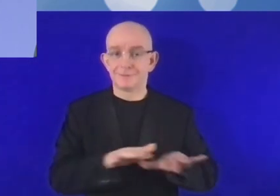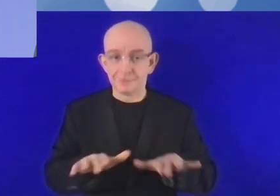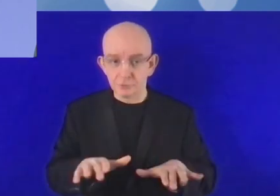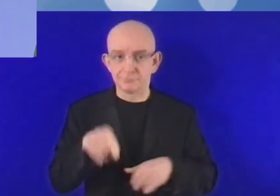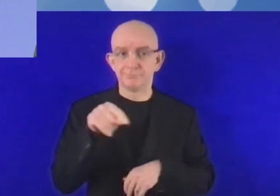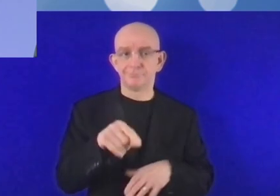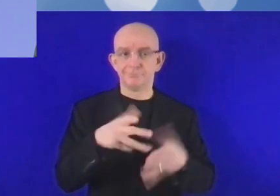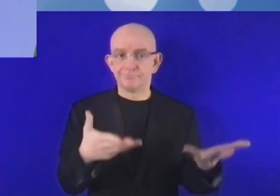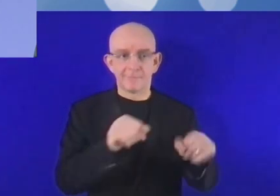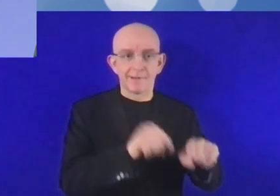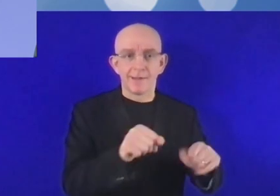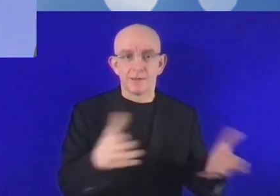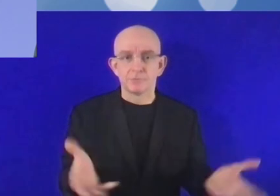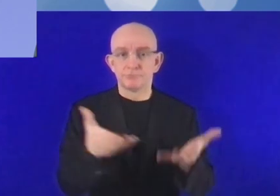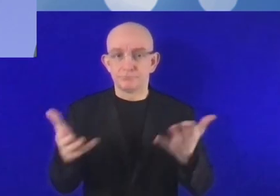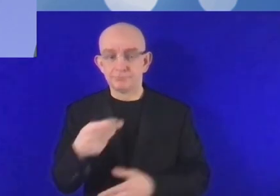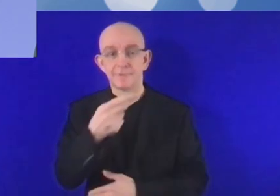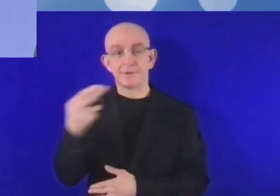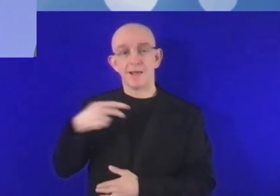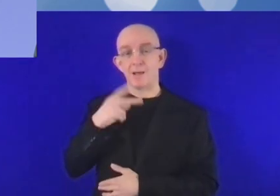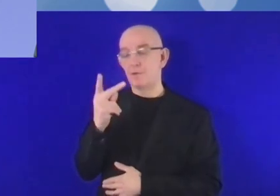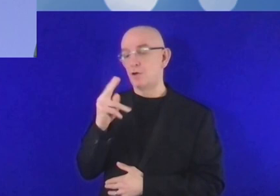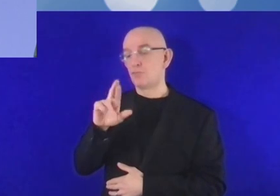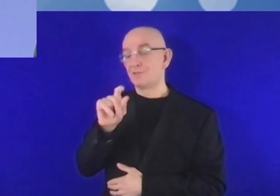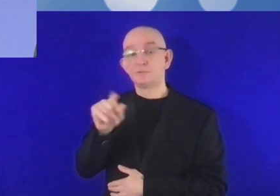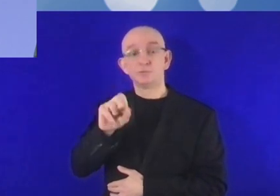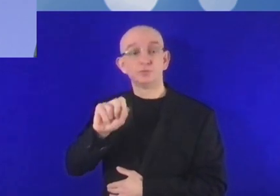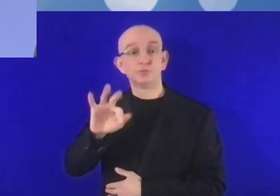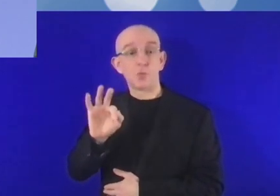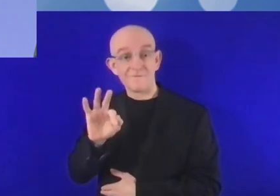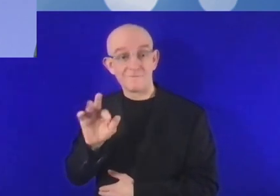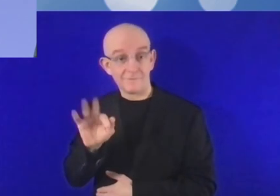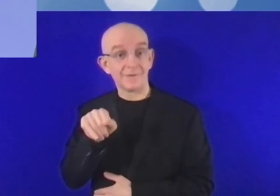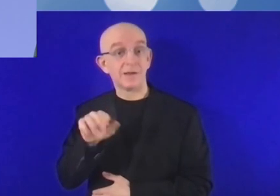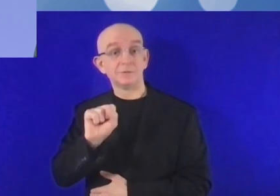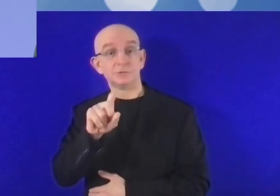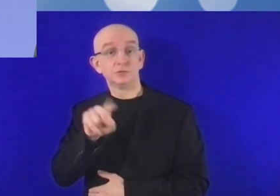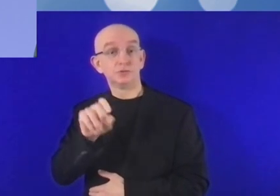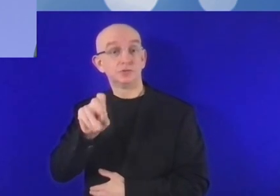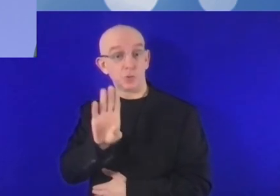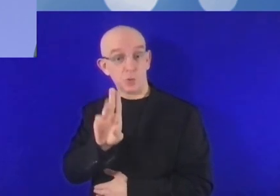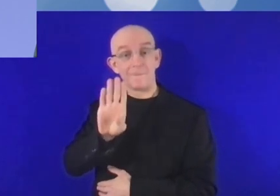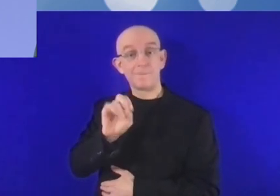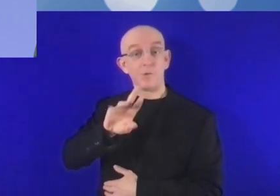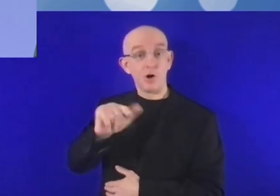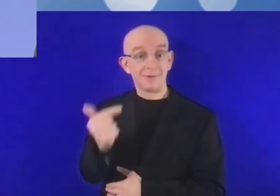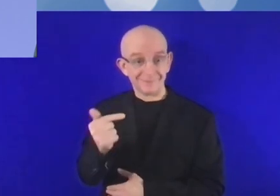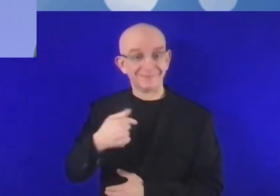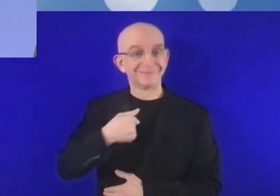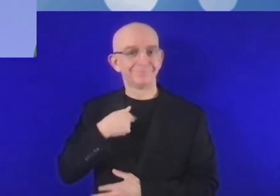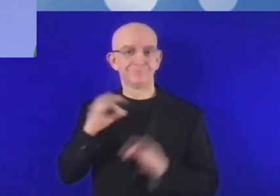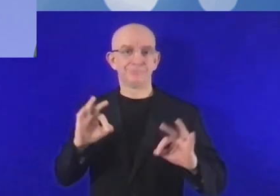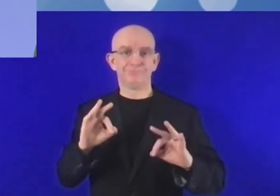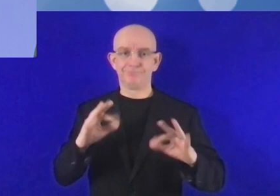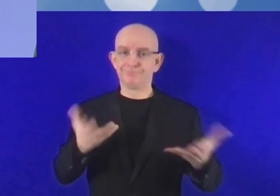la construction de la liberté sur le réseau. C'est la première fois que la Pologne